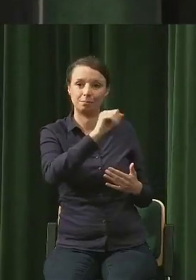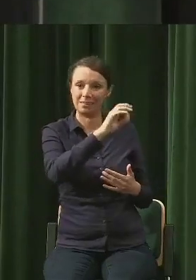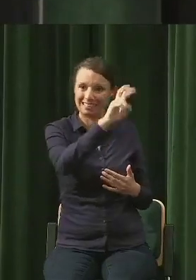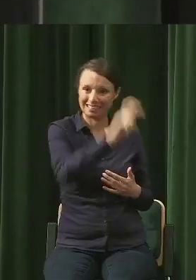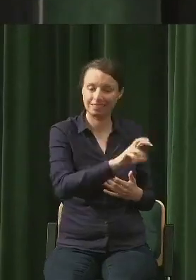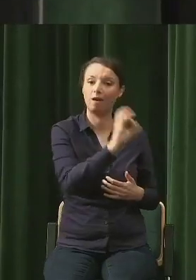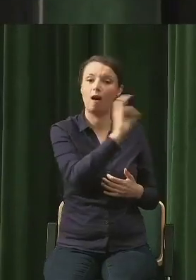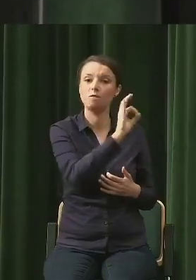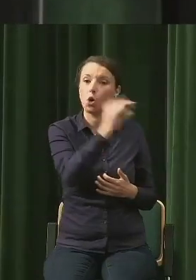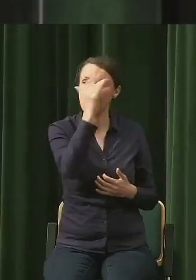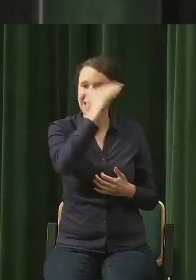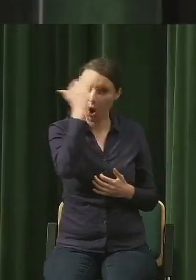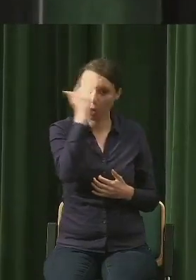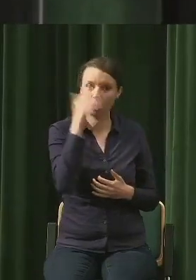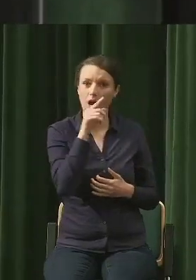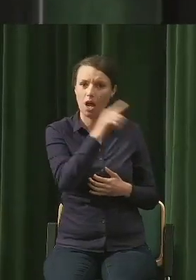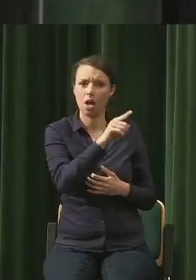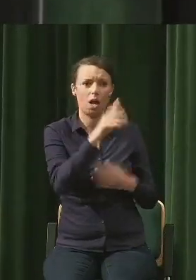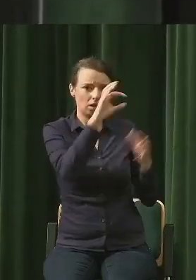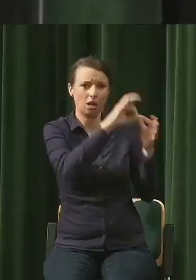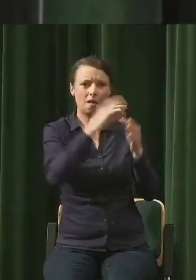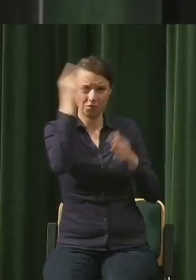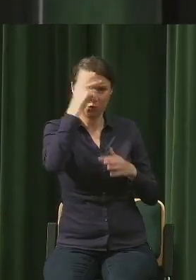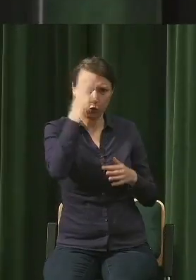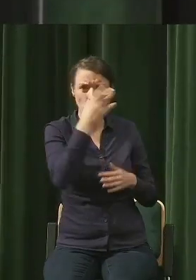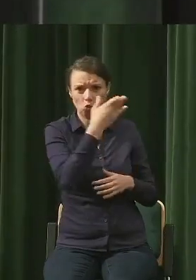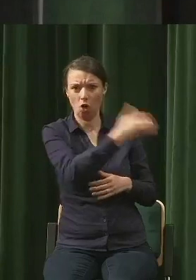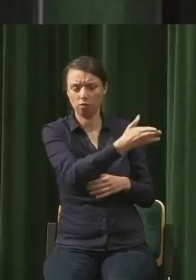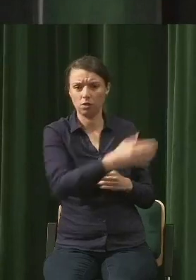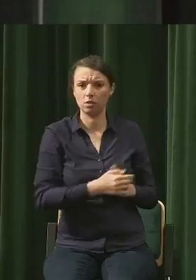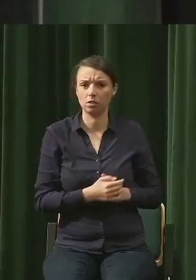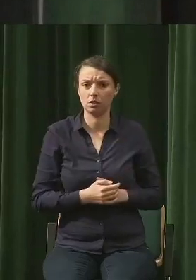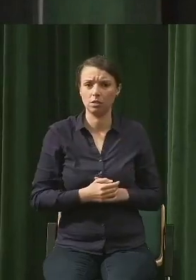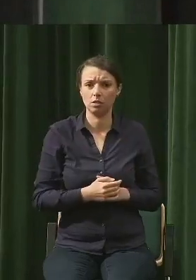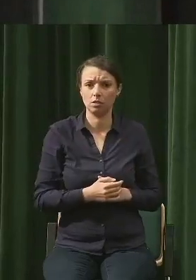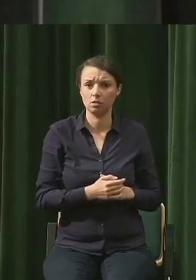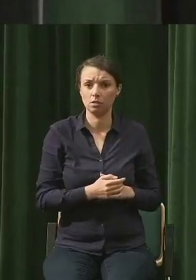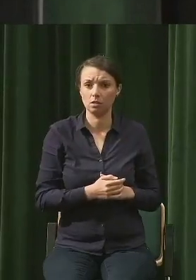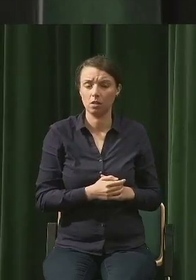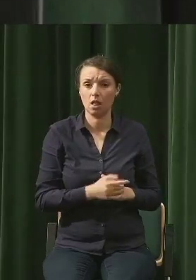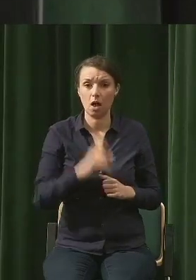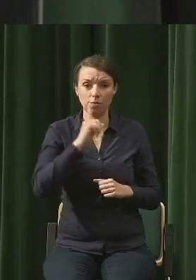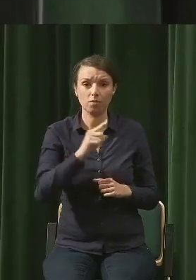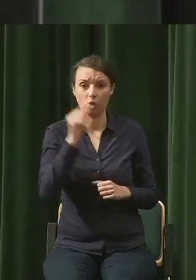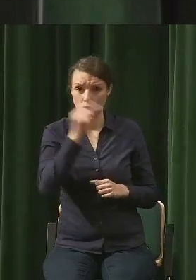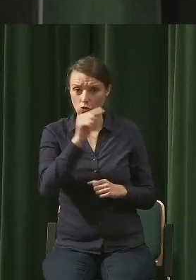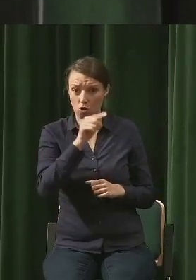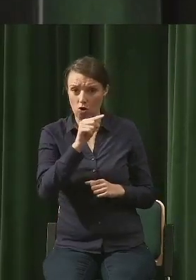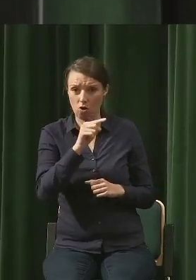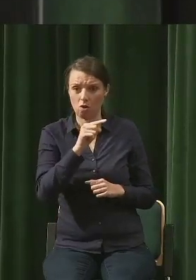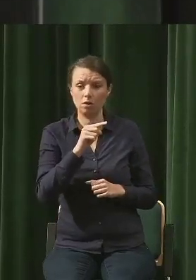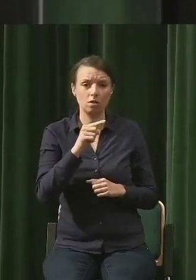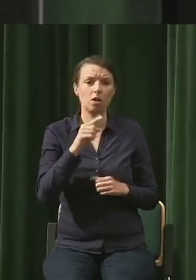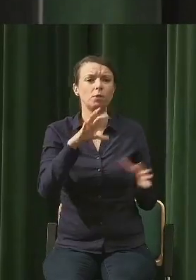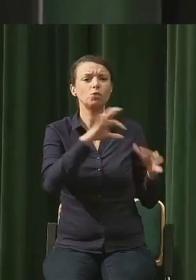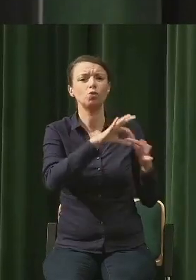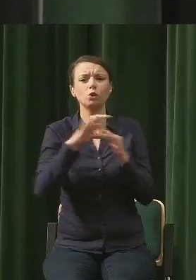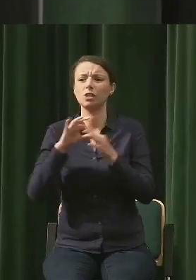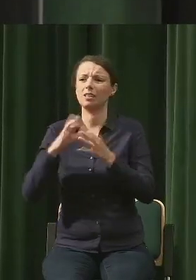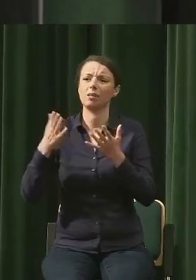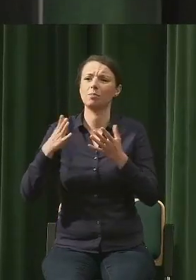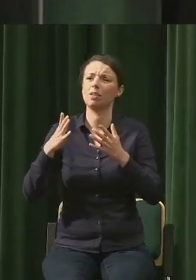teorię w gruncie rzeczy filozoficzną. Kro notabene na gruncie tak zwanym instytucjonalizmu